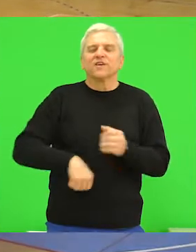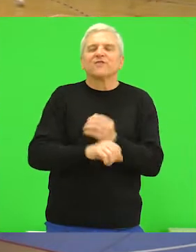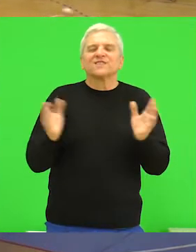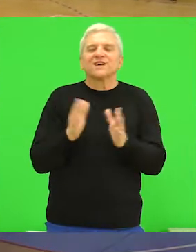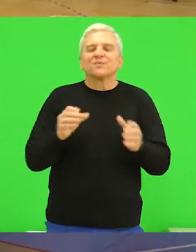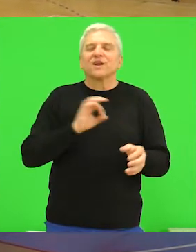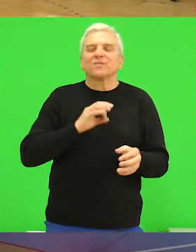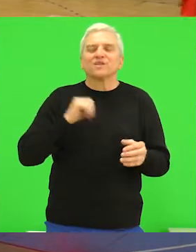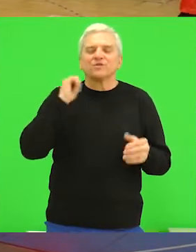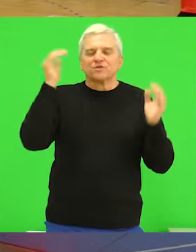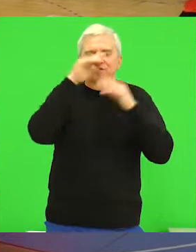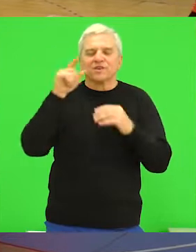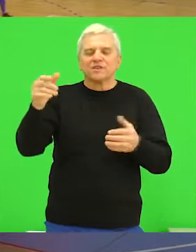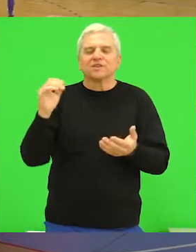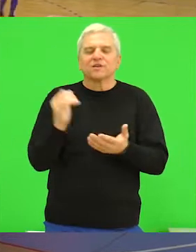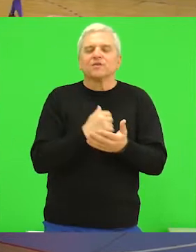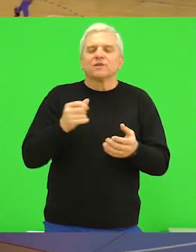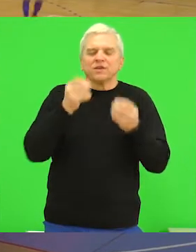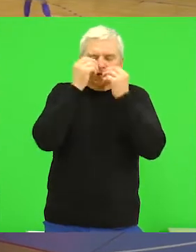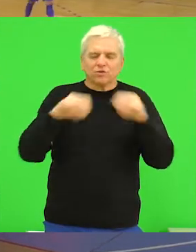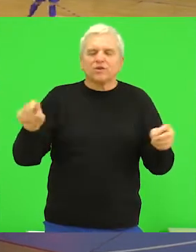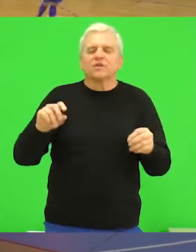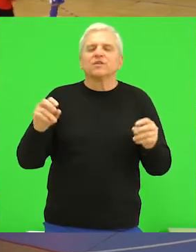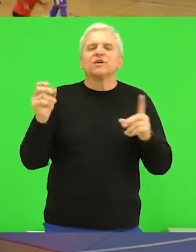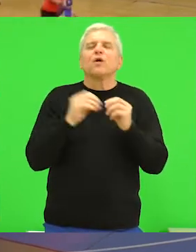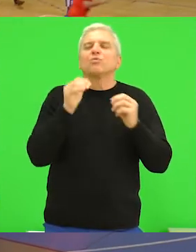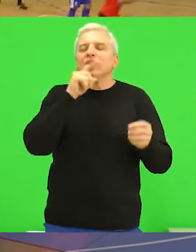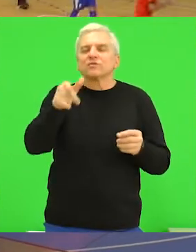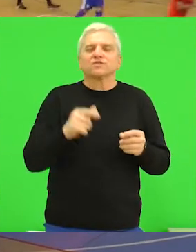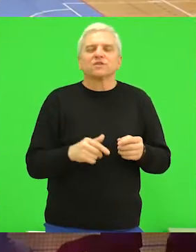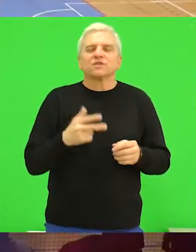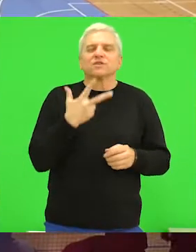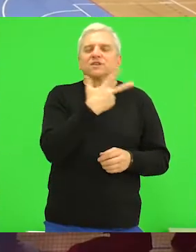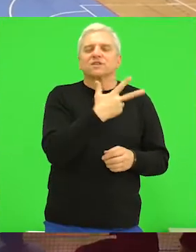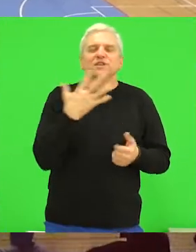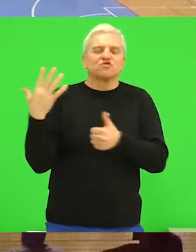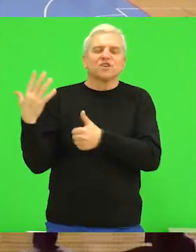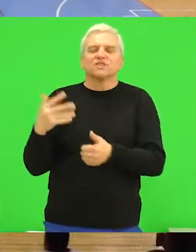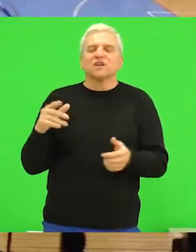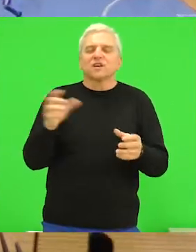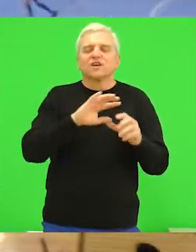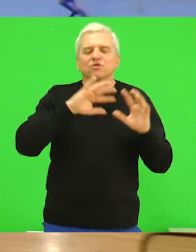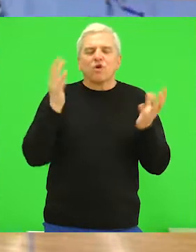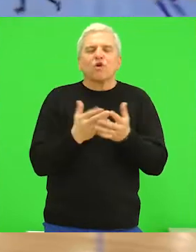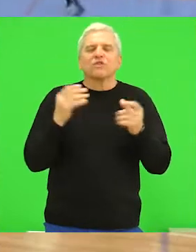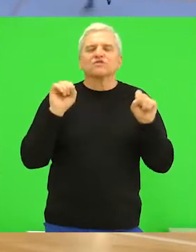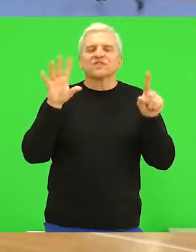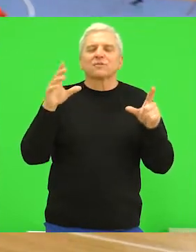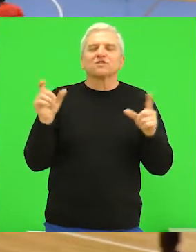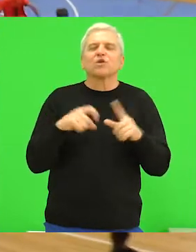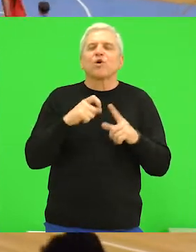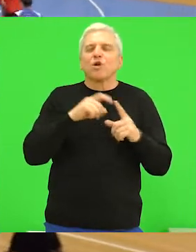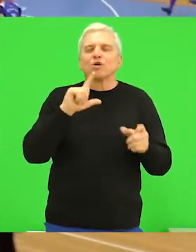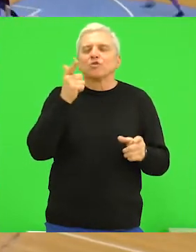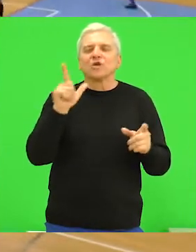Futsaleri Beča cijunicu na svom parketu savladani od ekipe Zufo iz Bujanovca rezultatom 3-6. U okviru 17. kola